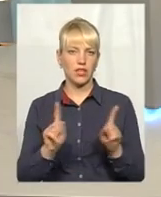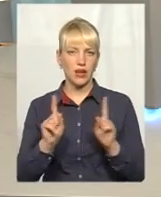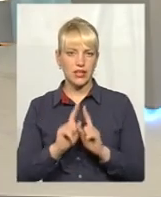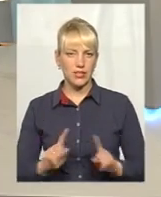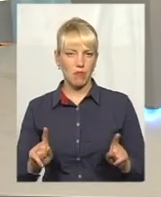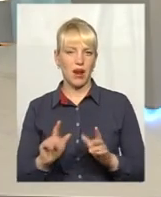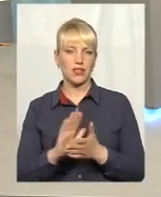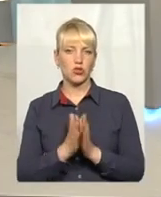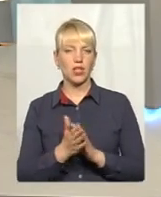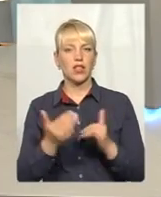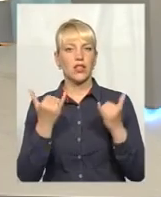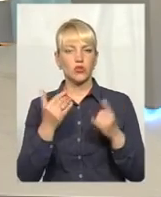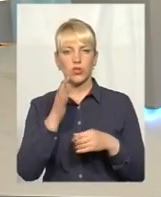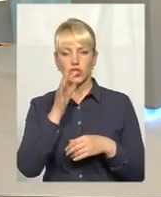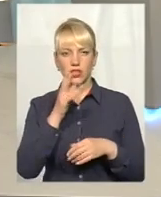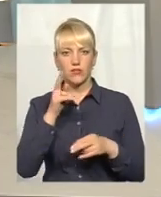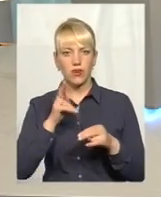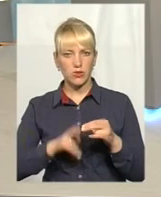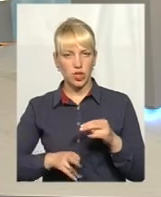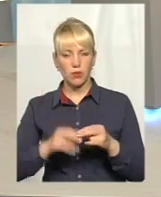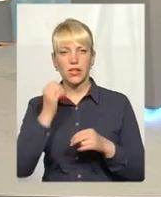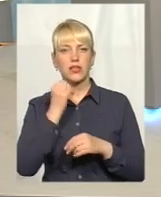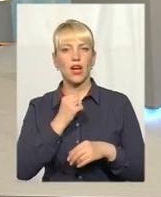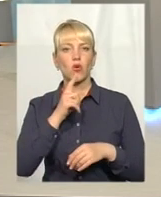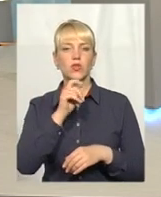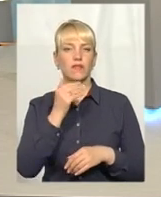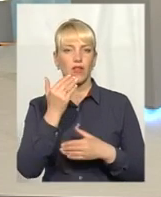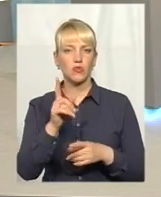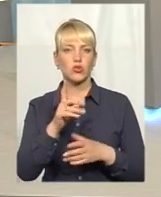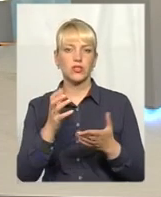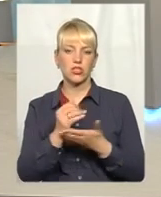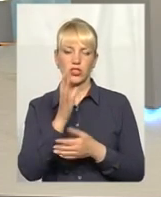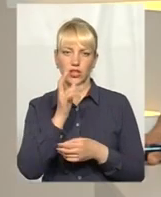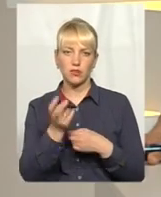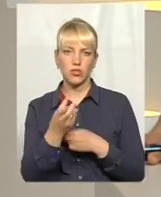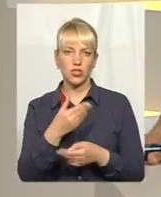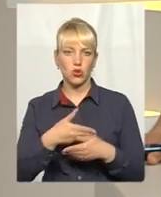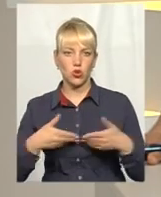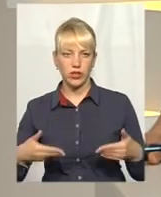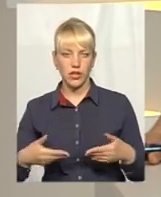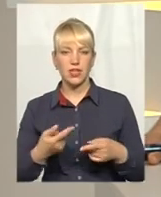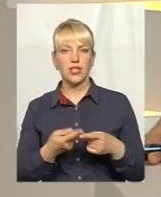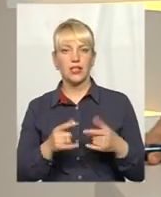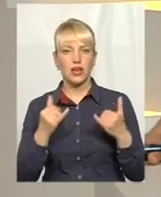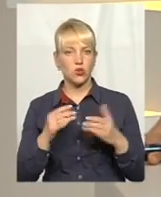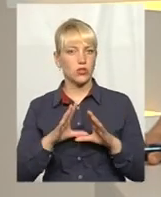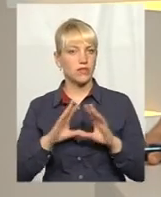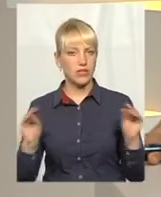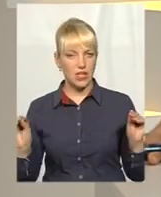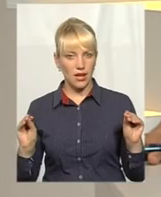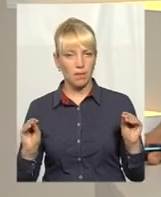Що ж, на сьогодні наш час вичерпаний. Дякую вам за те, що знайшлий час прийшли до нас. На сьогодні все.